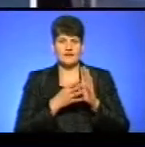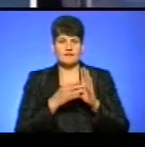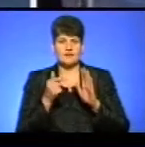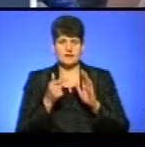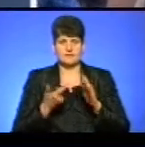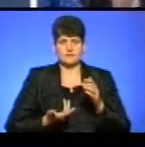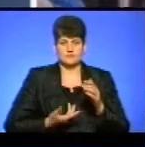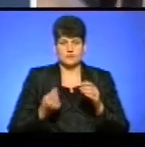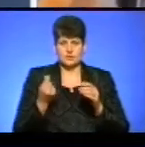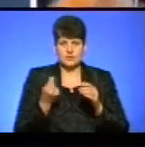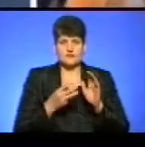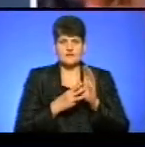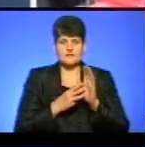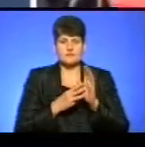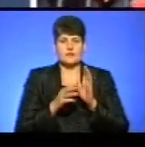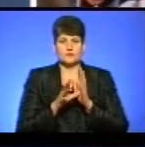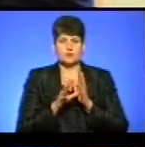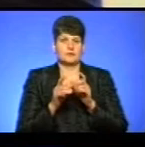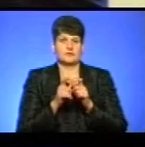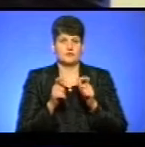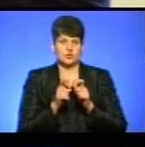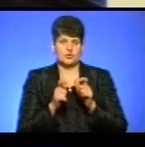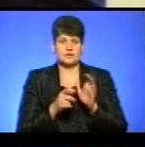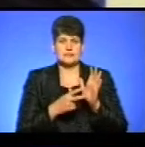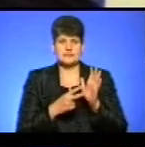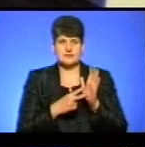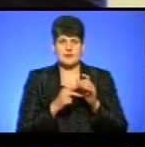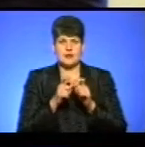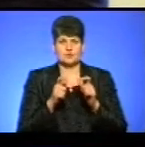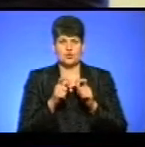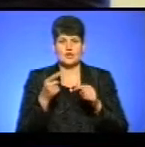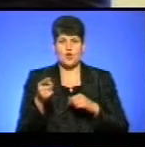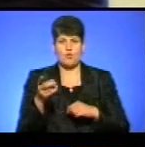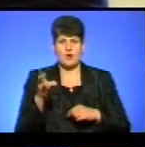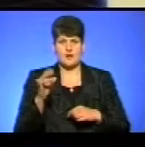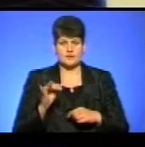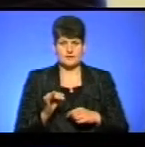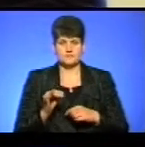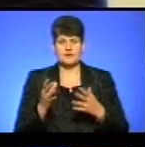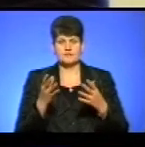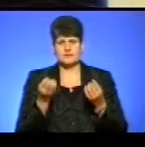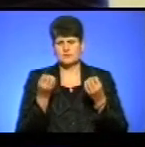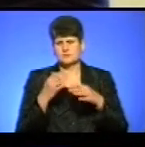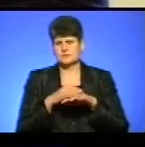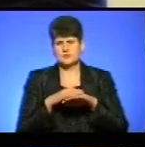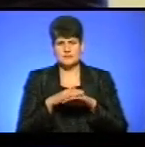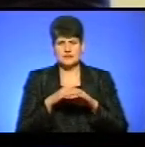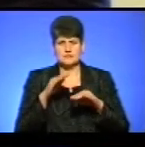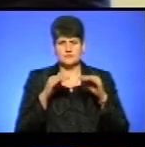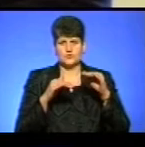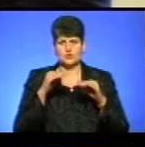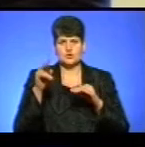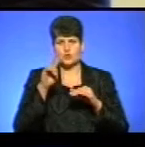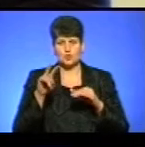електронним квитком, 7 карткою тернополянина. Взявши просту арифметику, співвідношення долара, ріст бавлено-мостильних